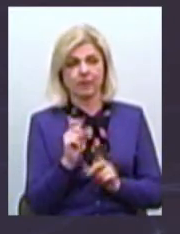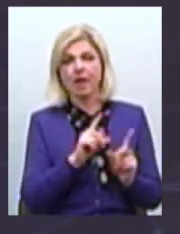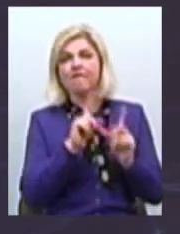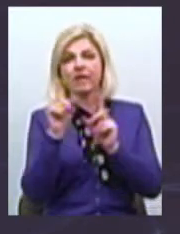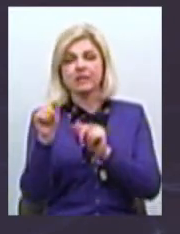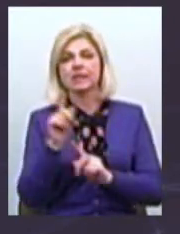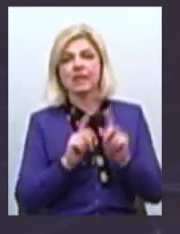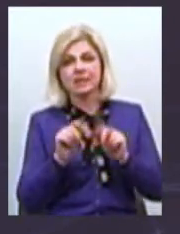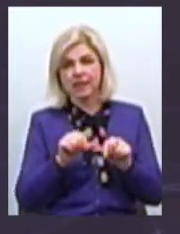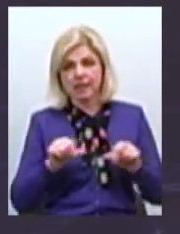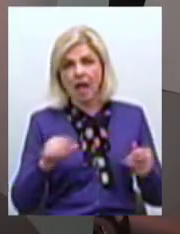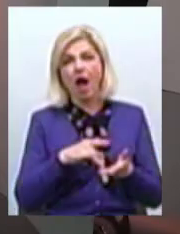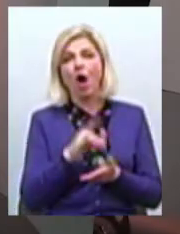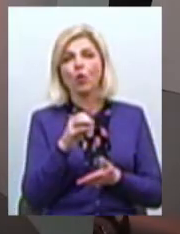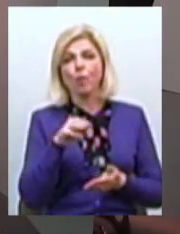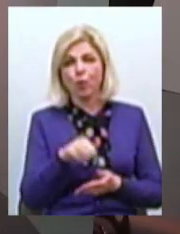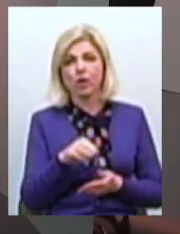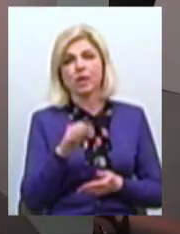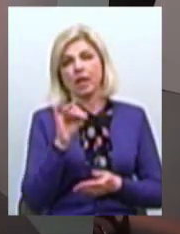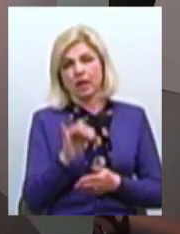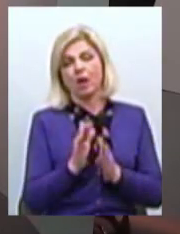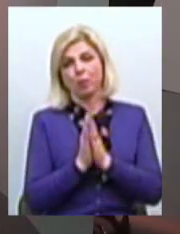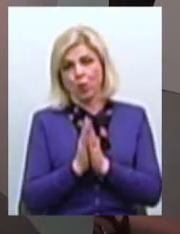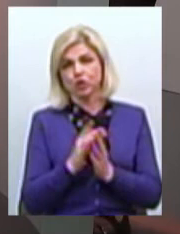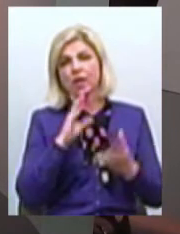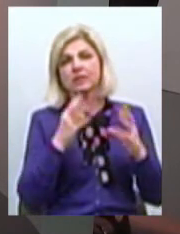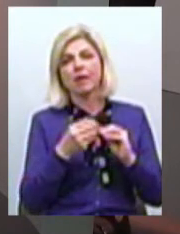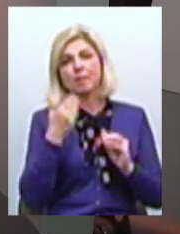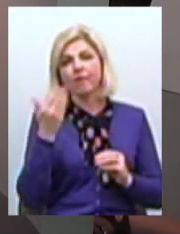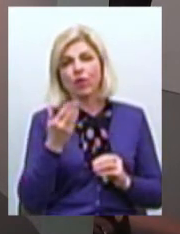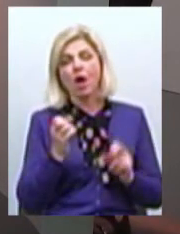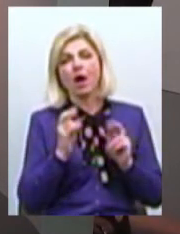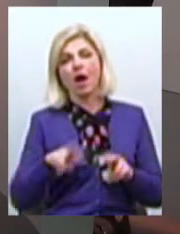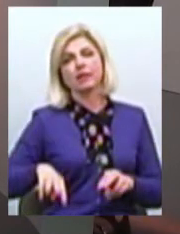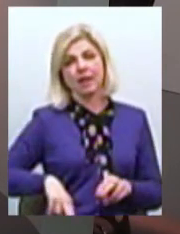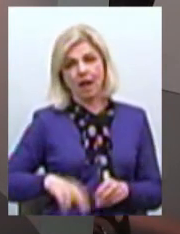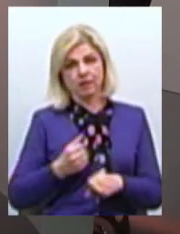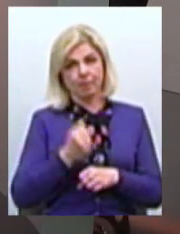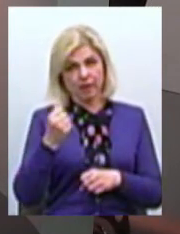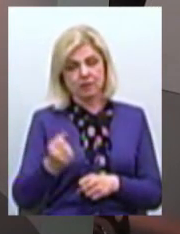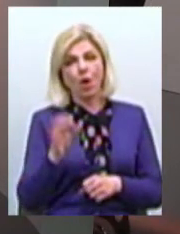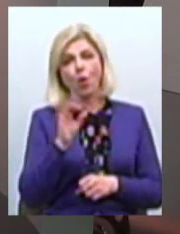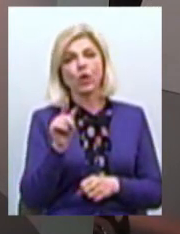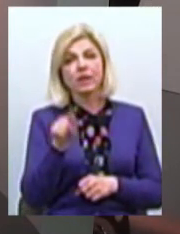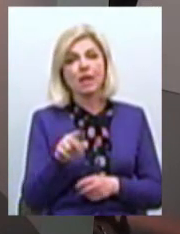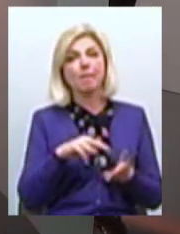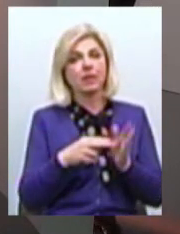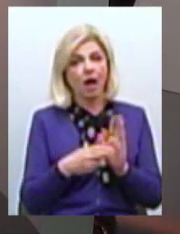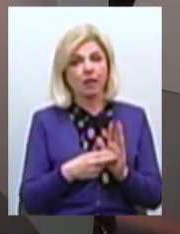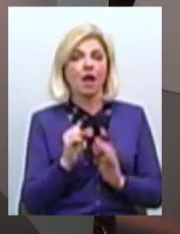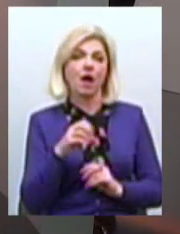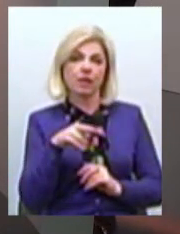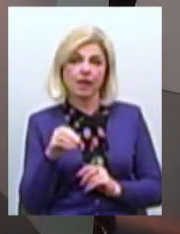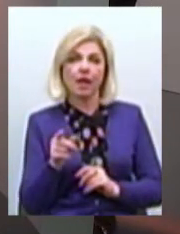засідання в аеропорт І запрошила якраз про звітувати вже Барну як директора призначеного Про ті плани і дії Але